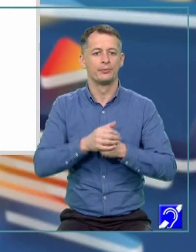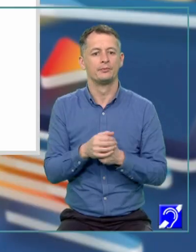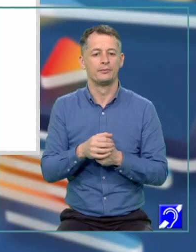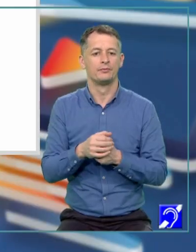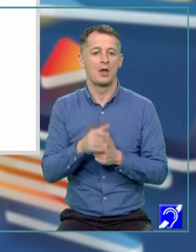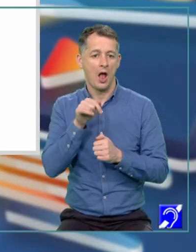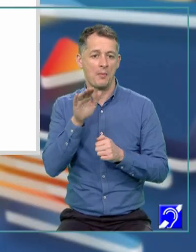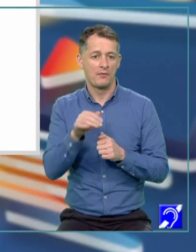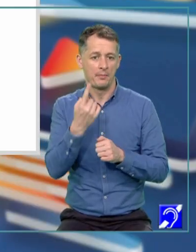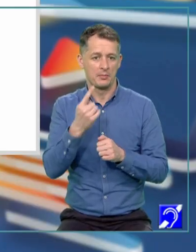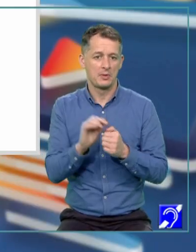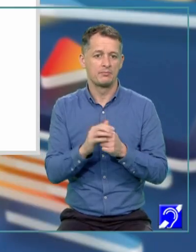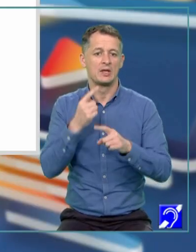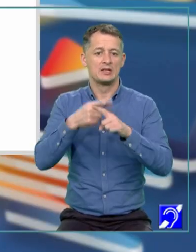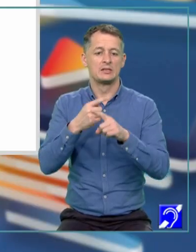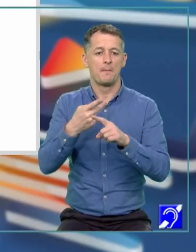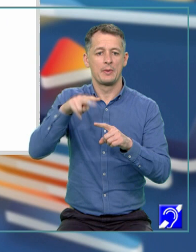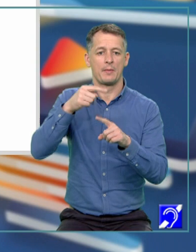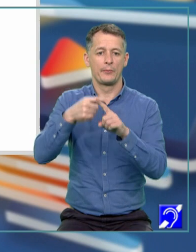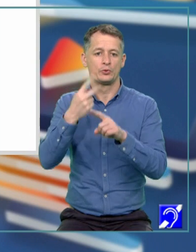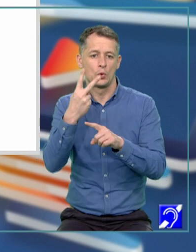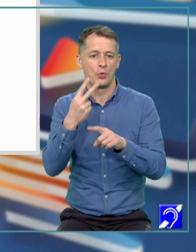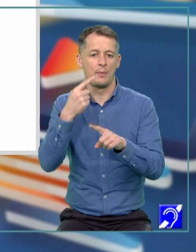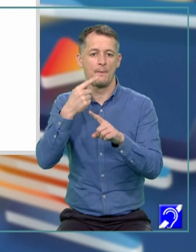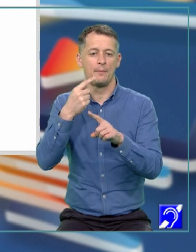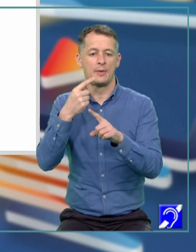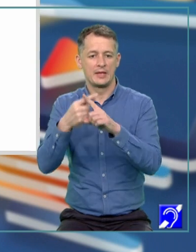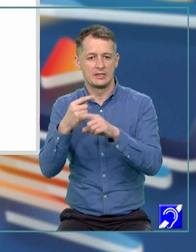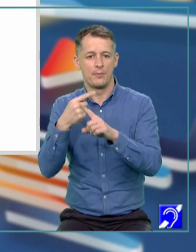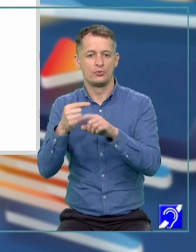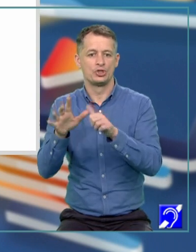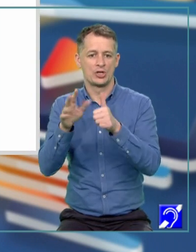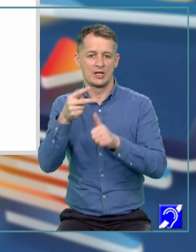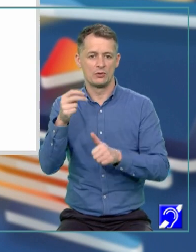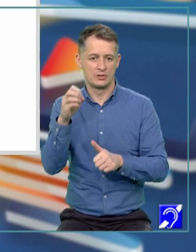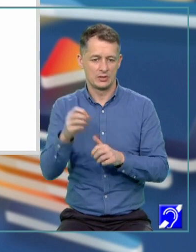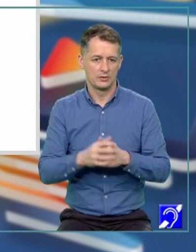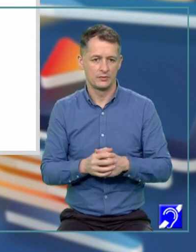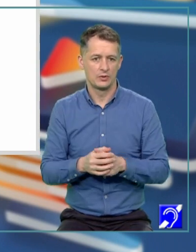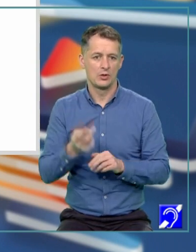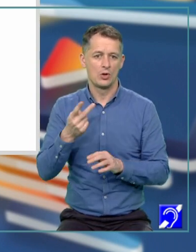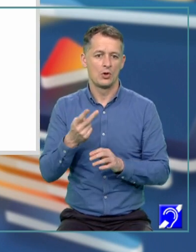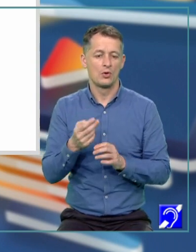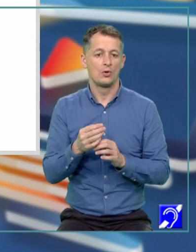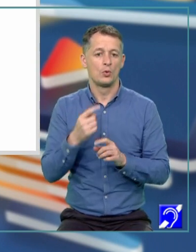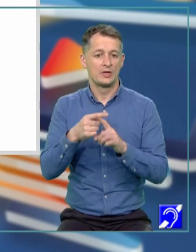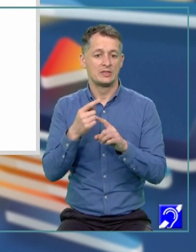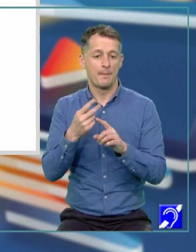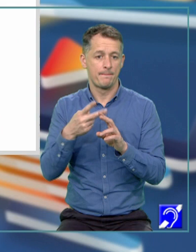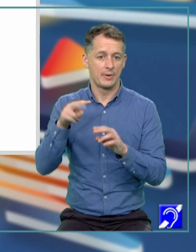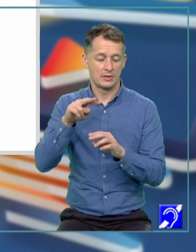X pătrat plus 2X plus 6 este egal cu 0. Coeficientul A mic, coeficientul X pătrat va fi